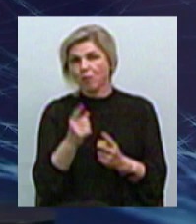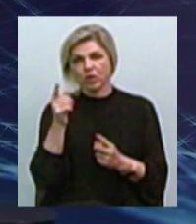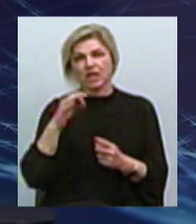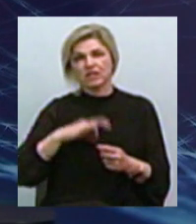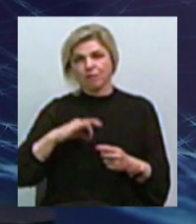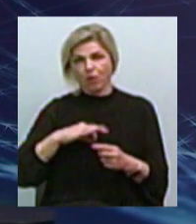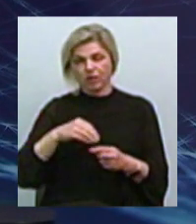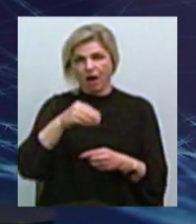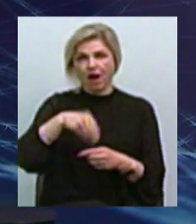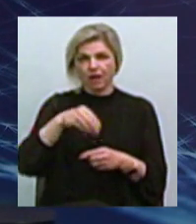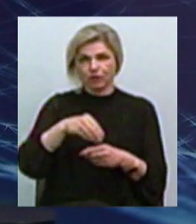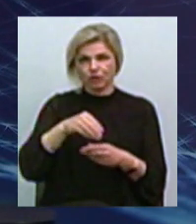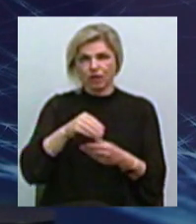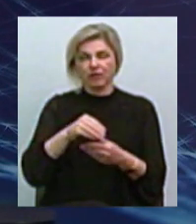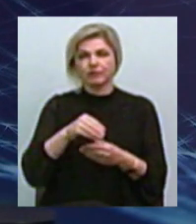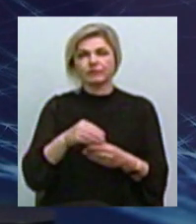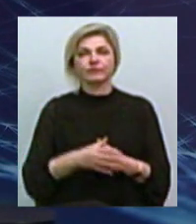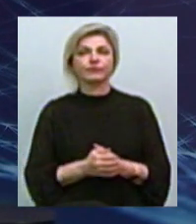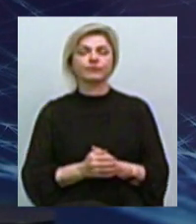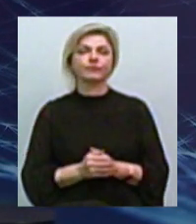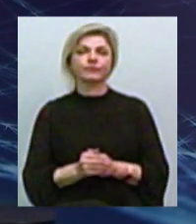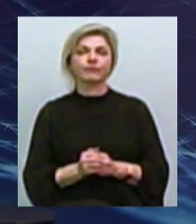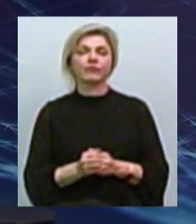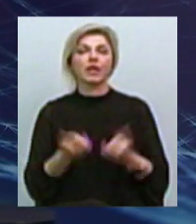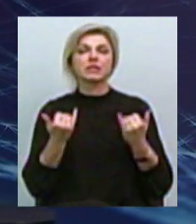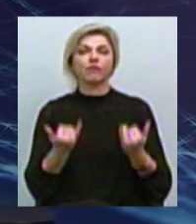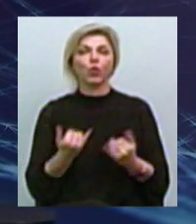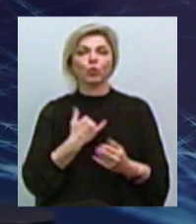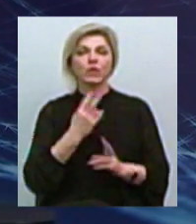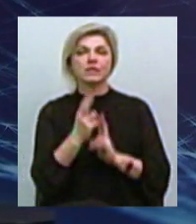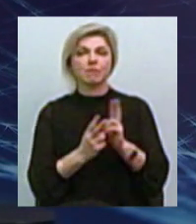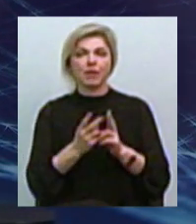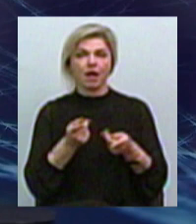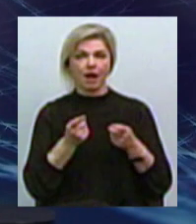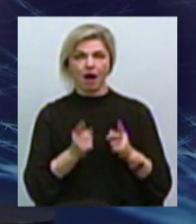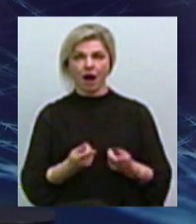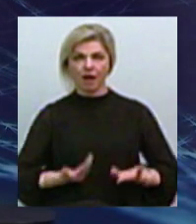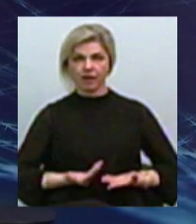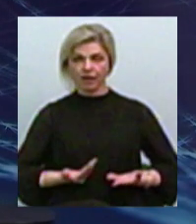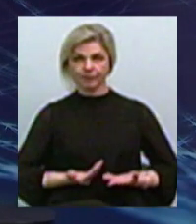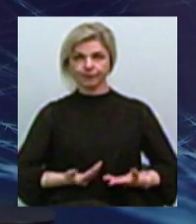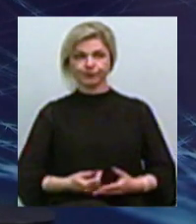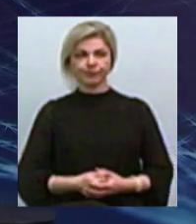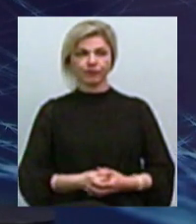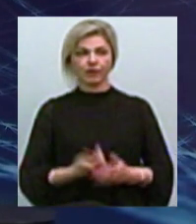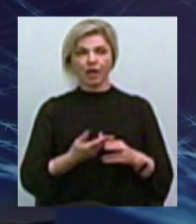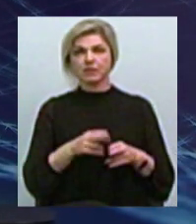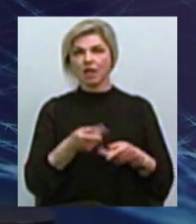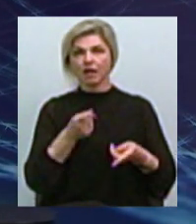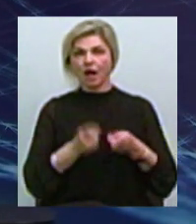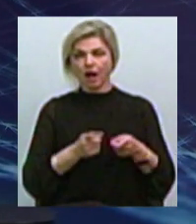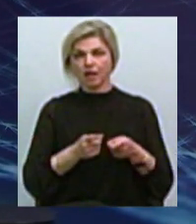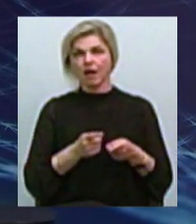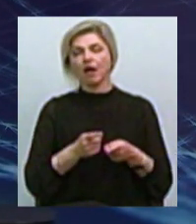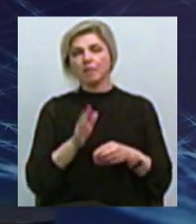безготівкові розрахунки Тому сьогодні у нас змінилися реалії Ці реалії диктують реалії